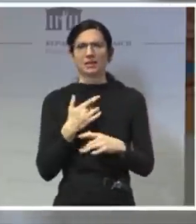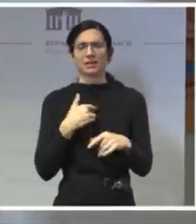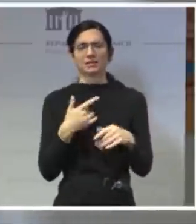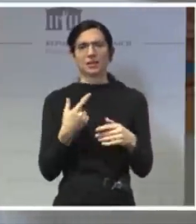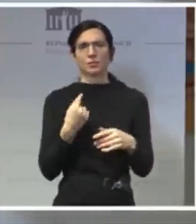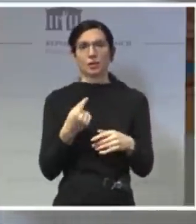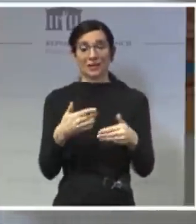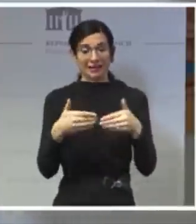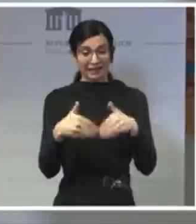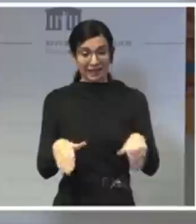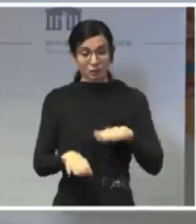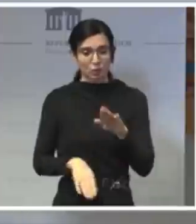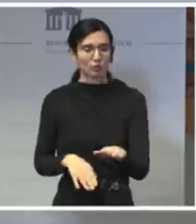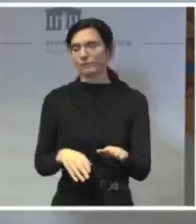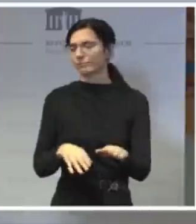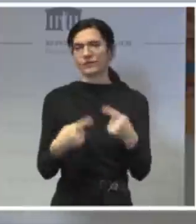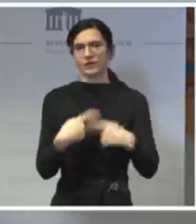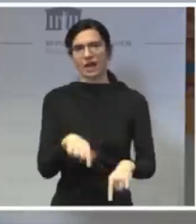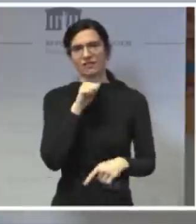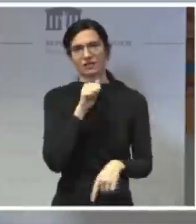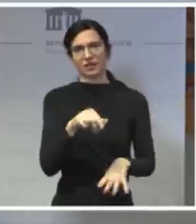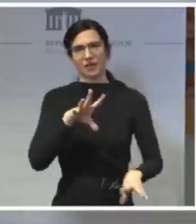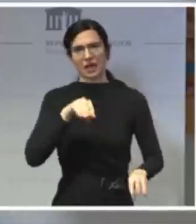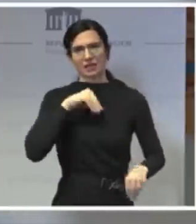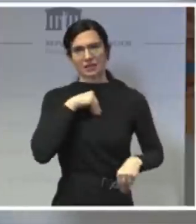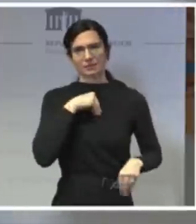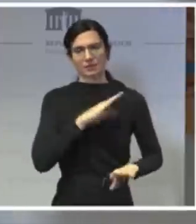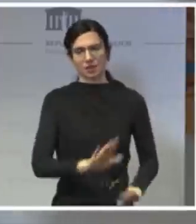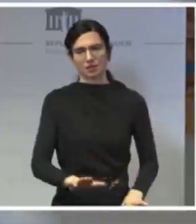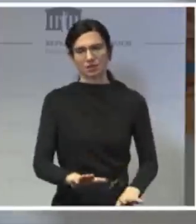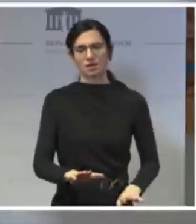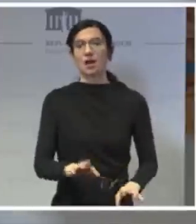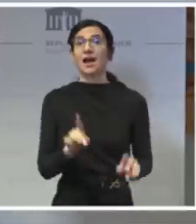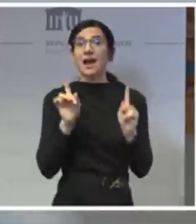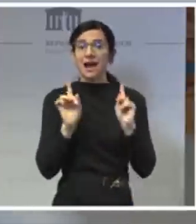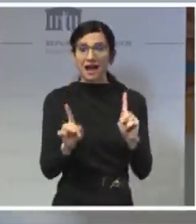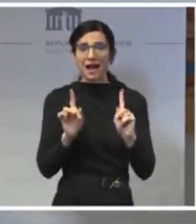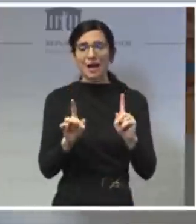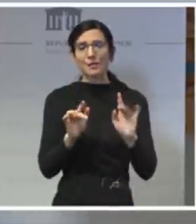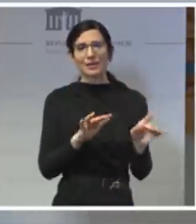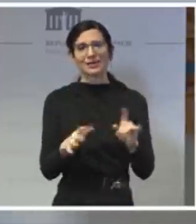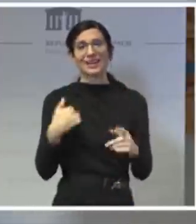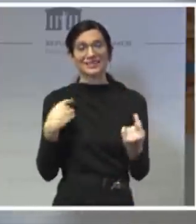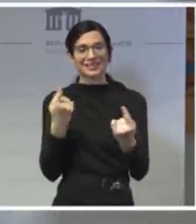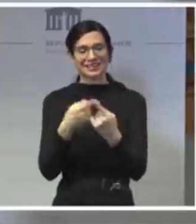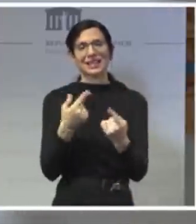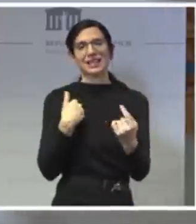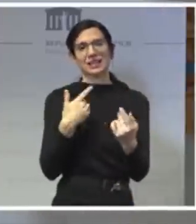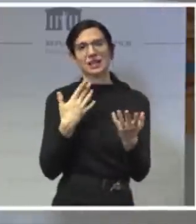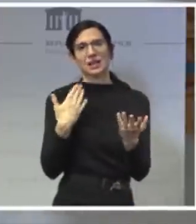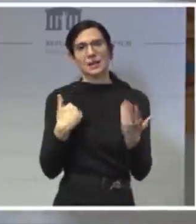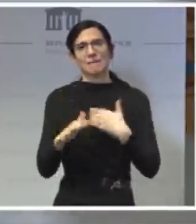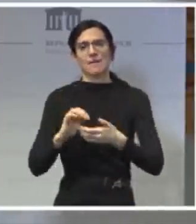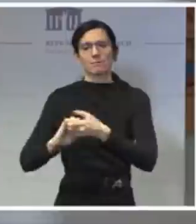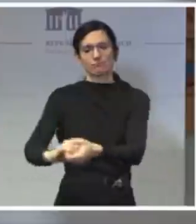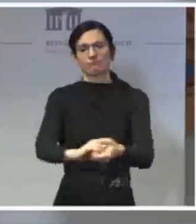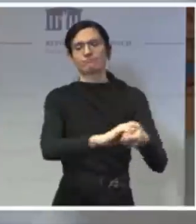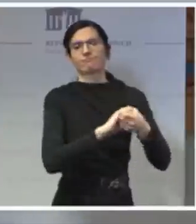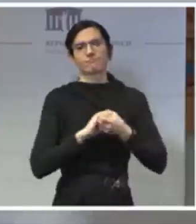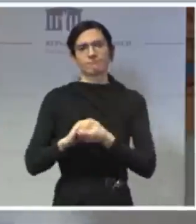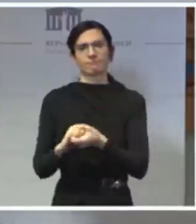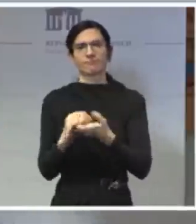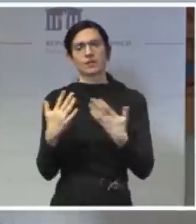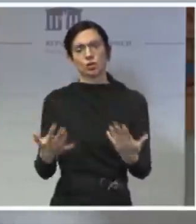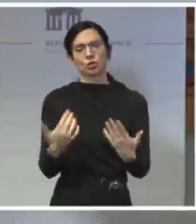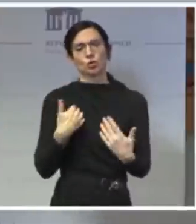Grenzüberschreitungen sind natürlich nicht zu tolerieren, da habe ich auch eindeutig deklariert. Aber groß und oder muss es das Ziel sein, wieder mehr zusammenzuführen und in diesem